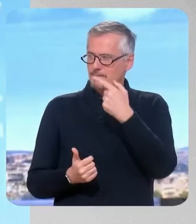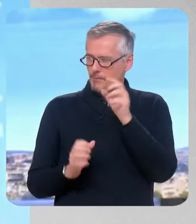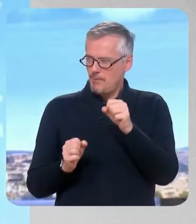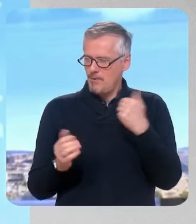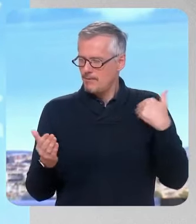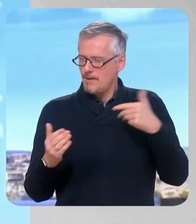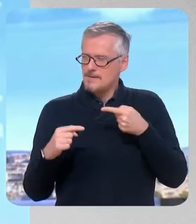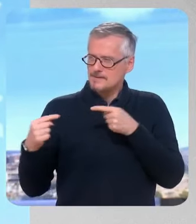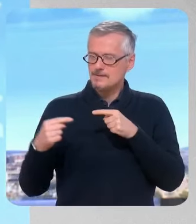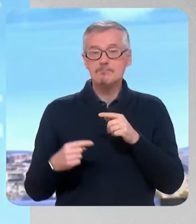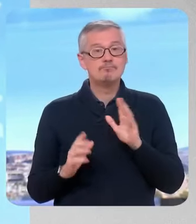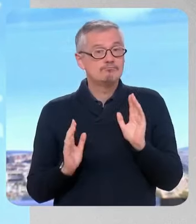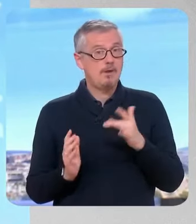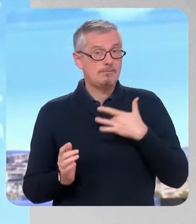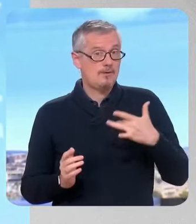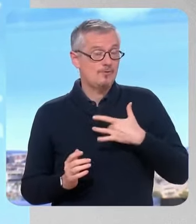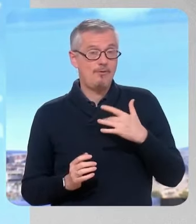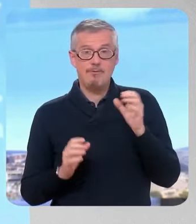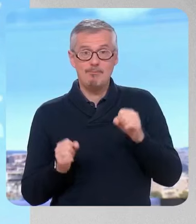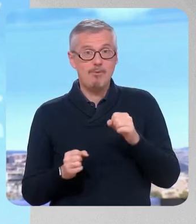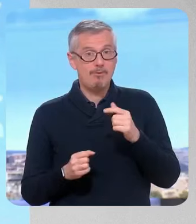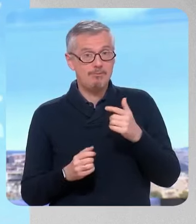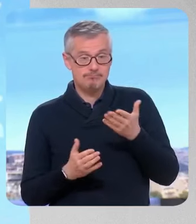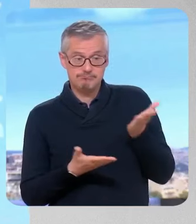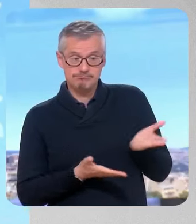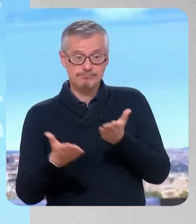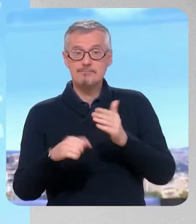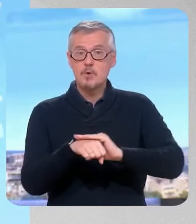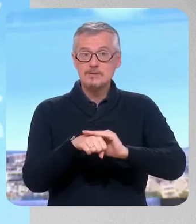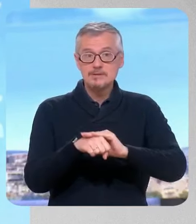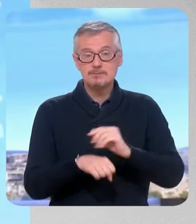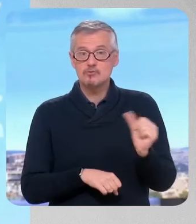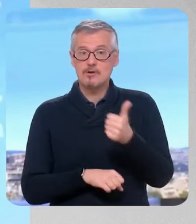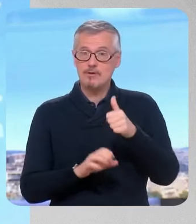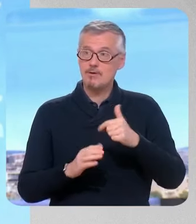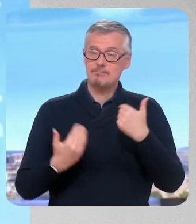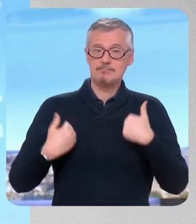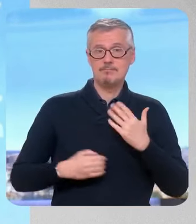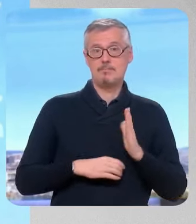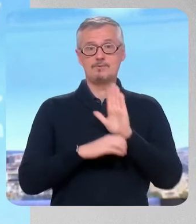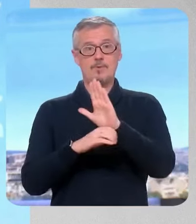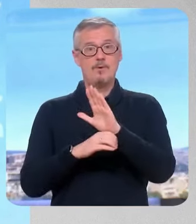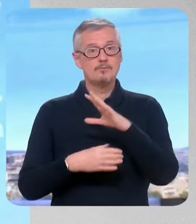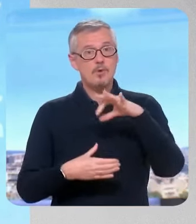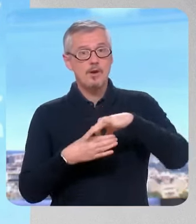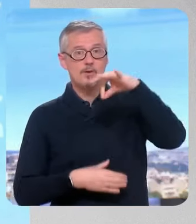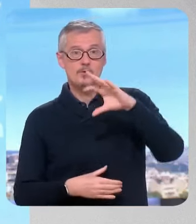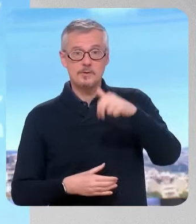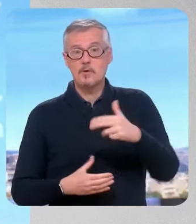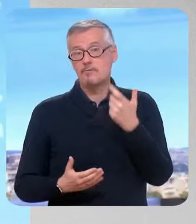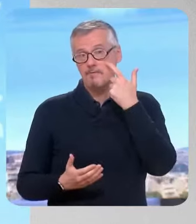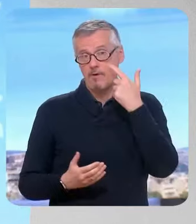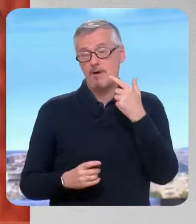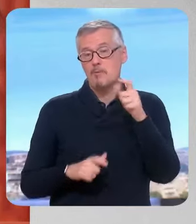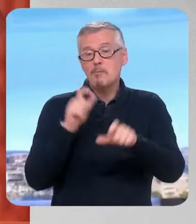Mais je trouve que c'est toujours intéressant de se confronter au suffrage universel. Je conseille à tout le monde d'aller voir ce que c'est qu'un électeur. Ça permettra à Michel-Édouard